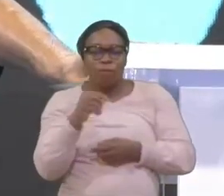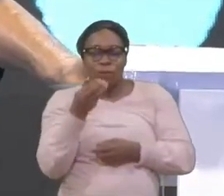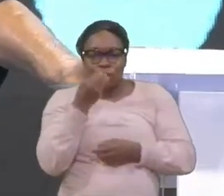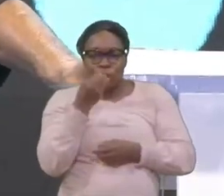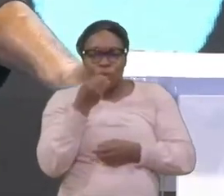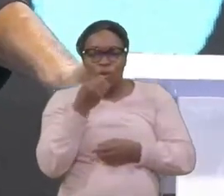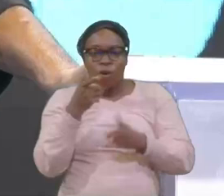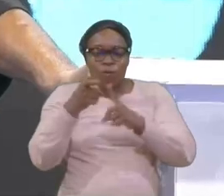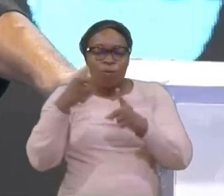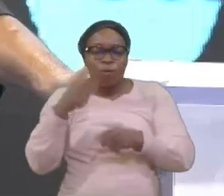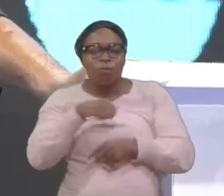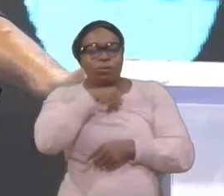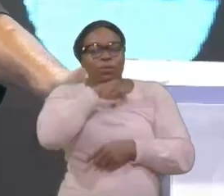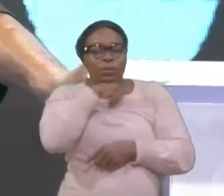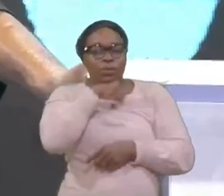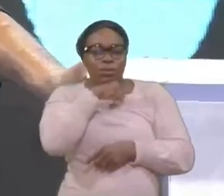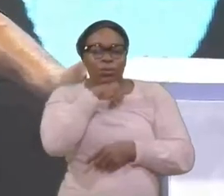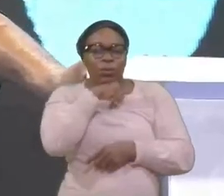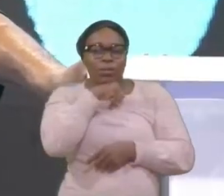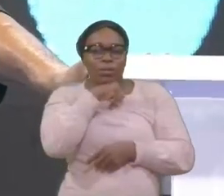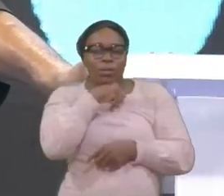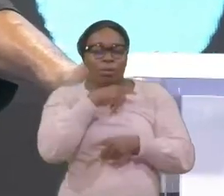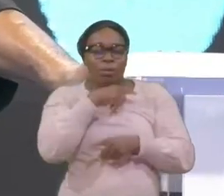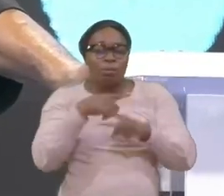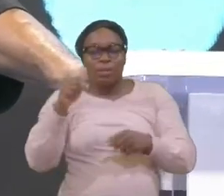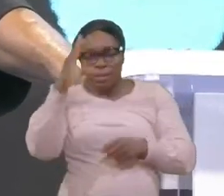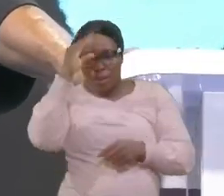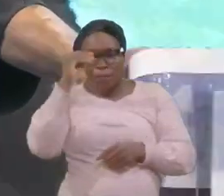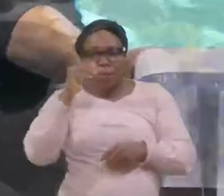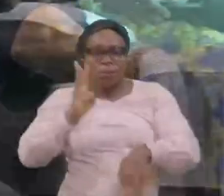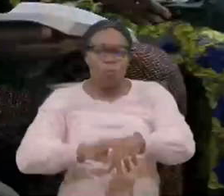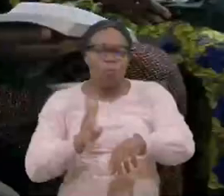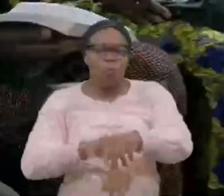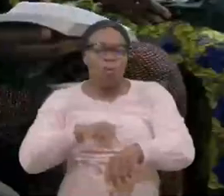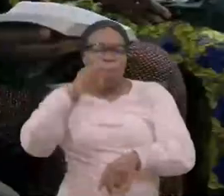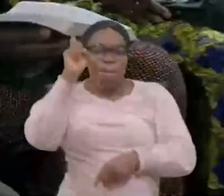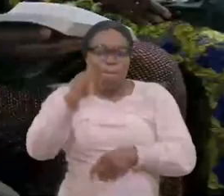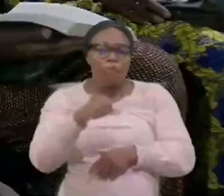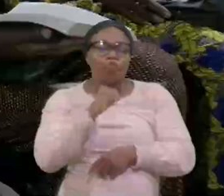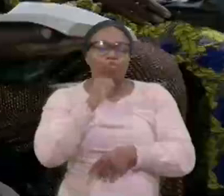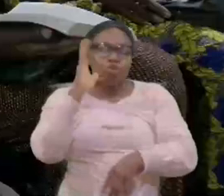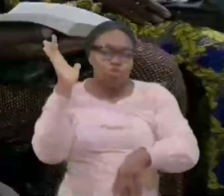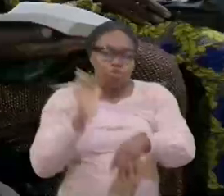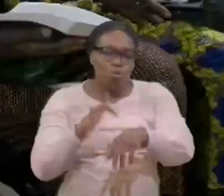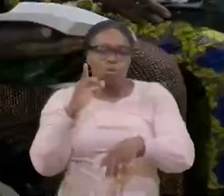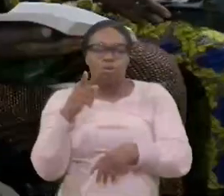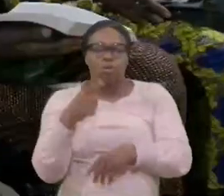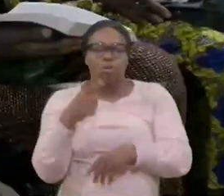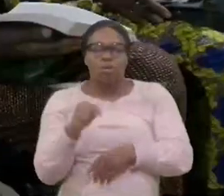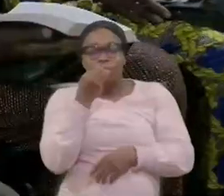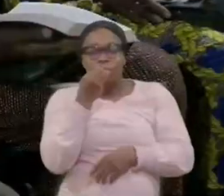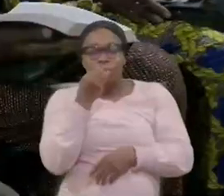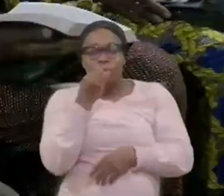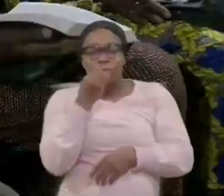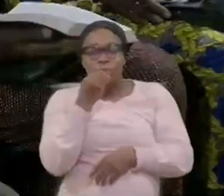Mais l'homme l'a averti. Le jour que tu touches ça, c'est une chose inutile. Il ne pourrait même pas nourrir son corps.